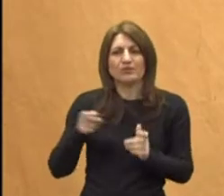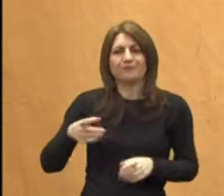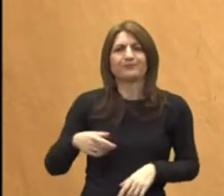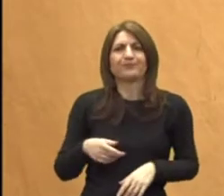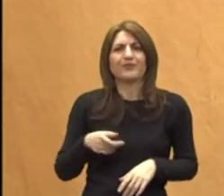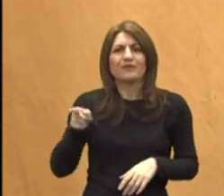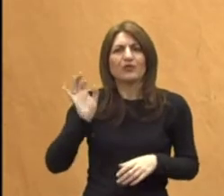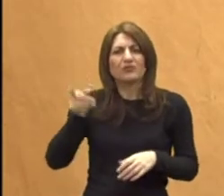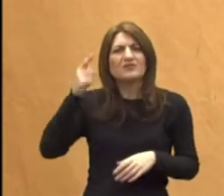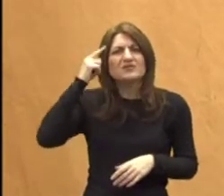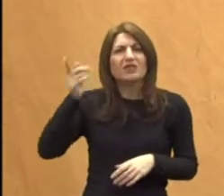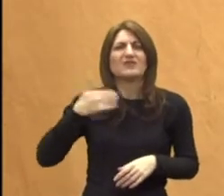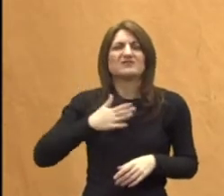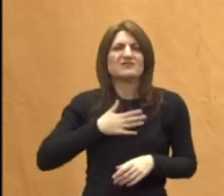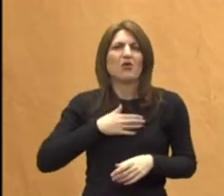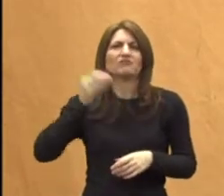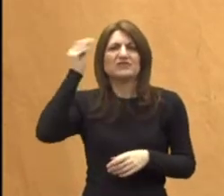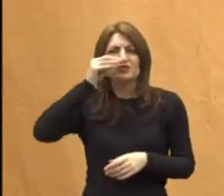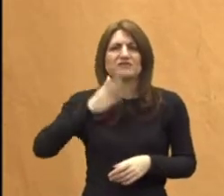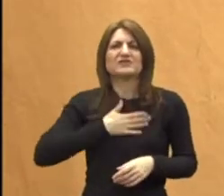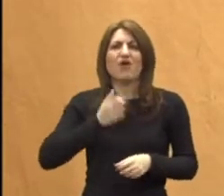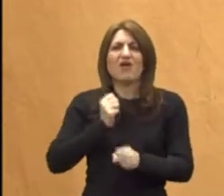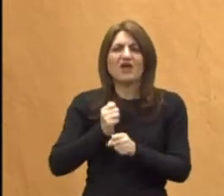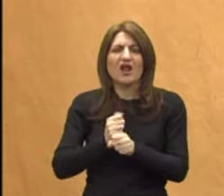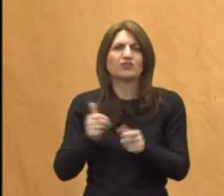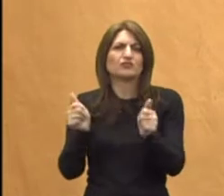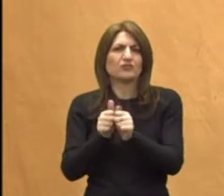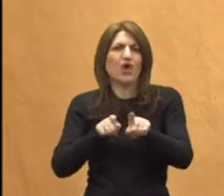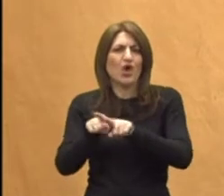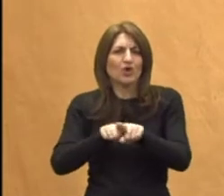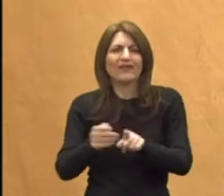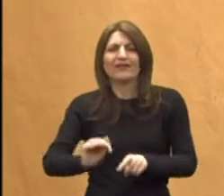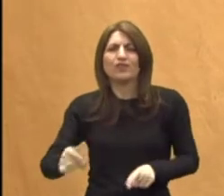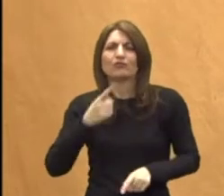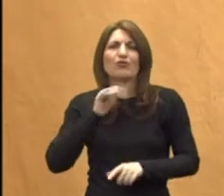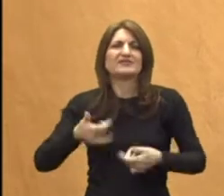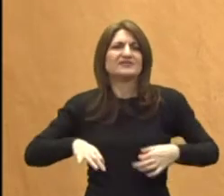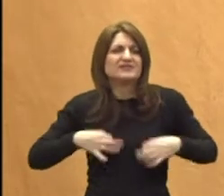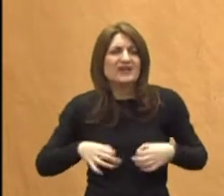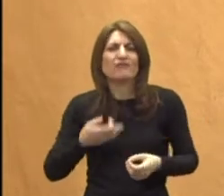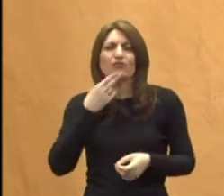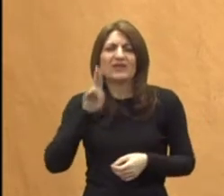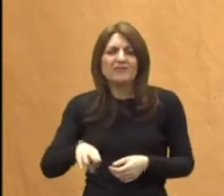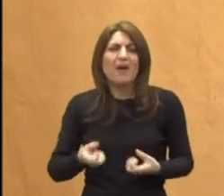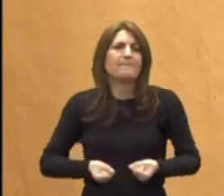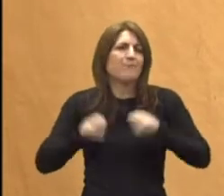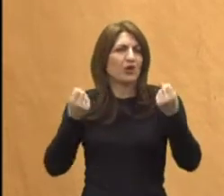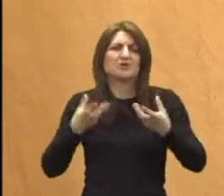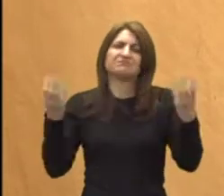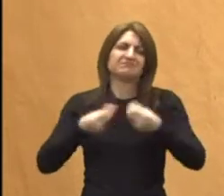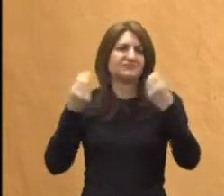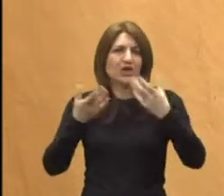znate i svog iskustva i svog rada i sa roditeljima i zdrave djece i djece sa jednim specijalnim teškoćama i nečim, da